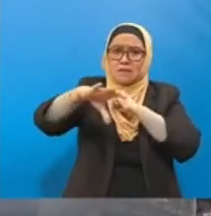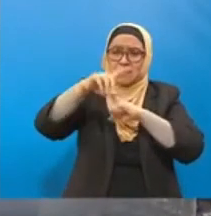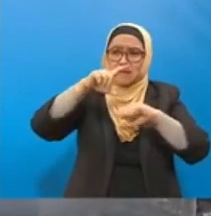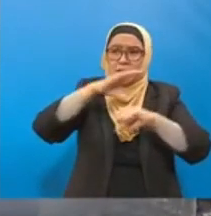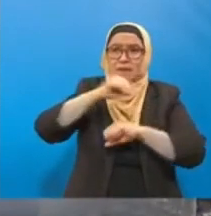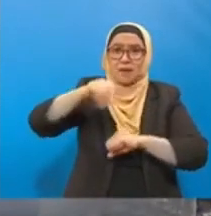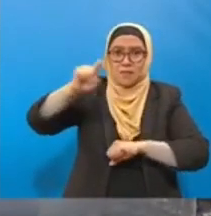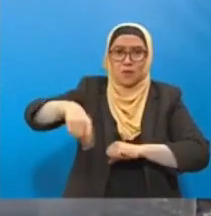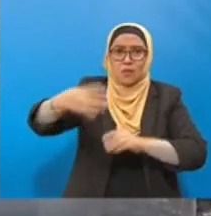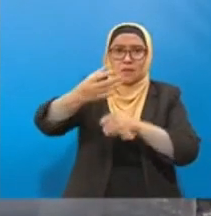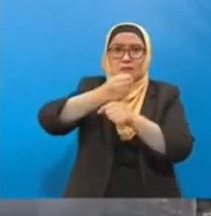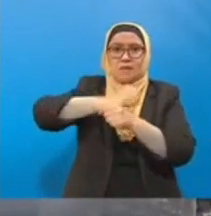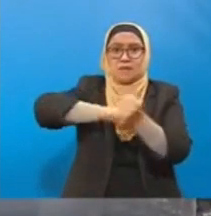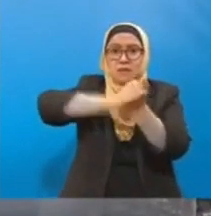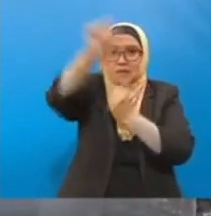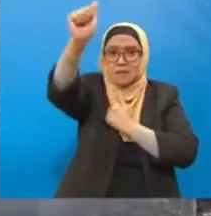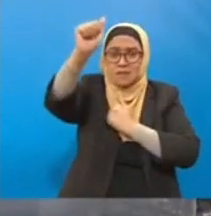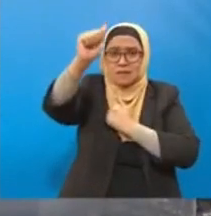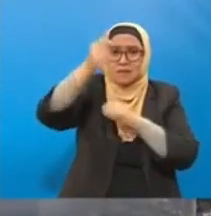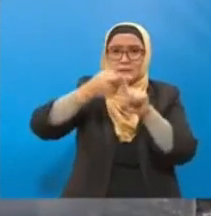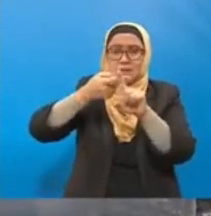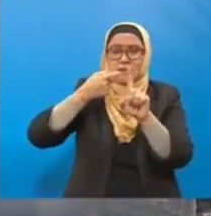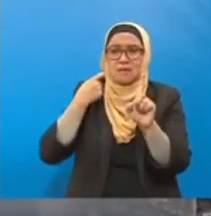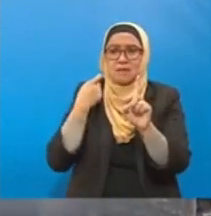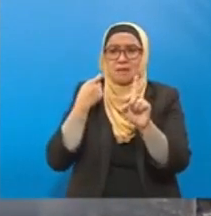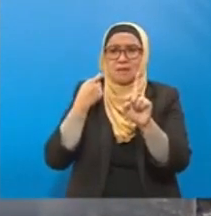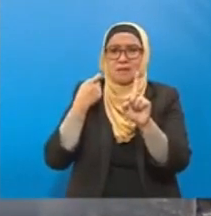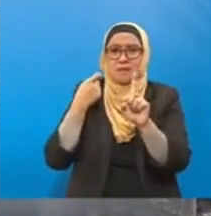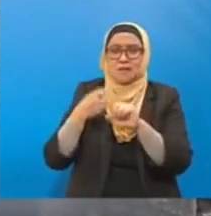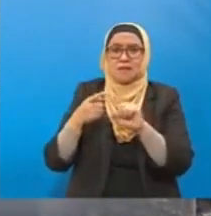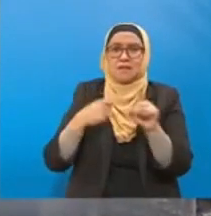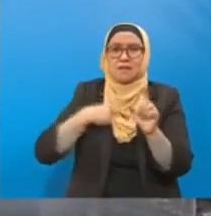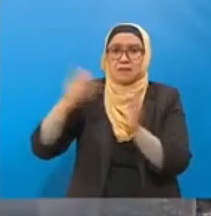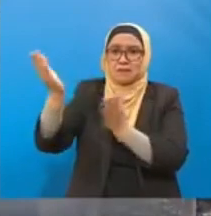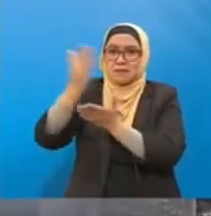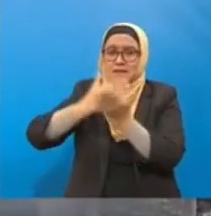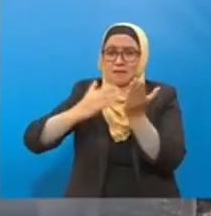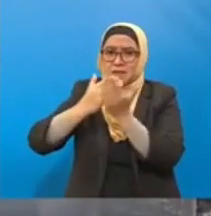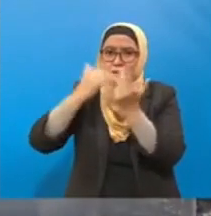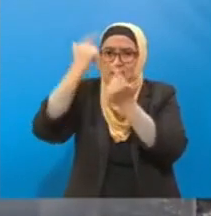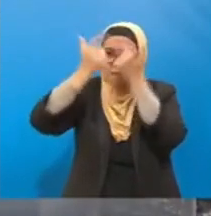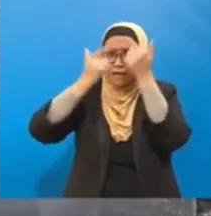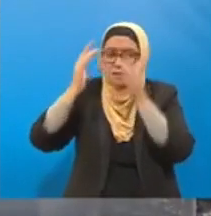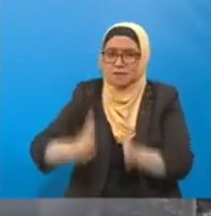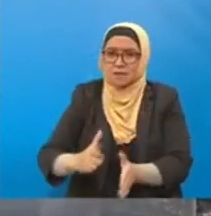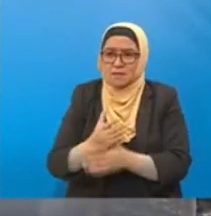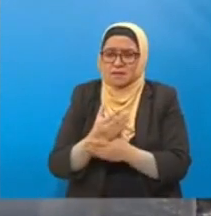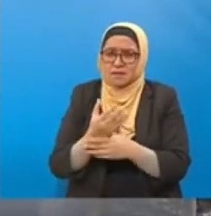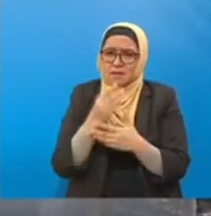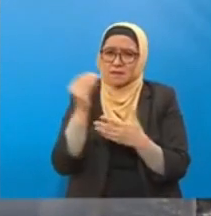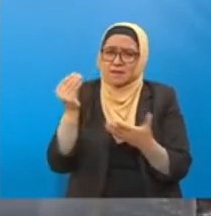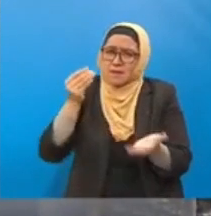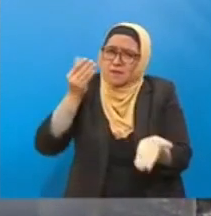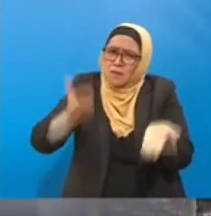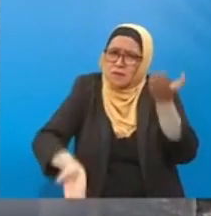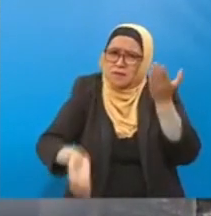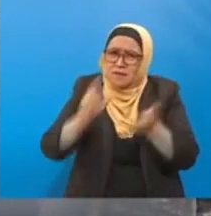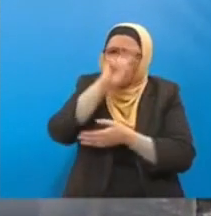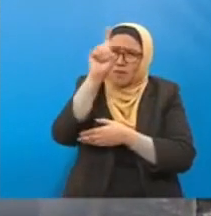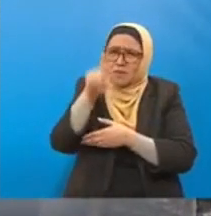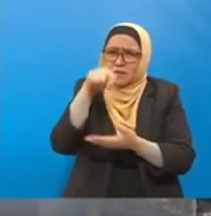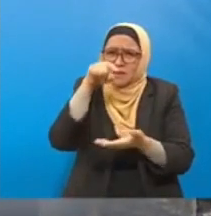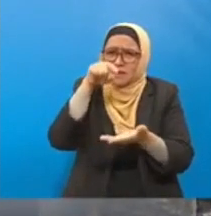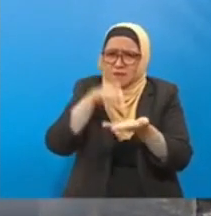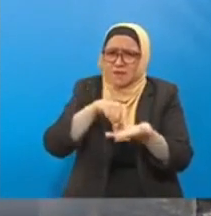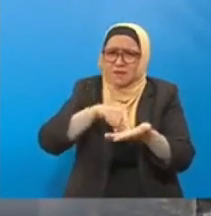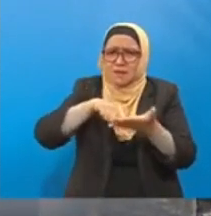kelulusan daripada pusat-pusat jaya pelancongan. mungkin soalan ini juga dia kena bahagi kepada